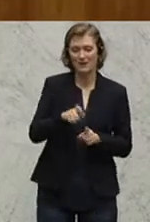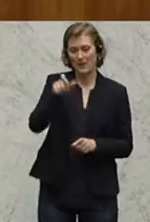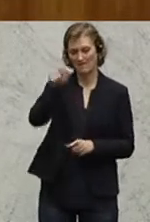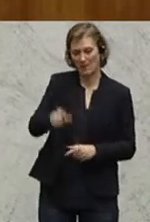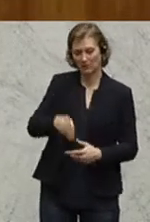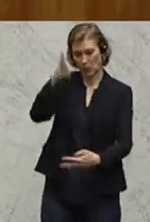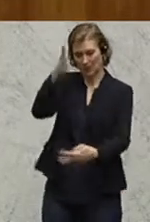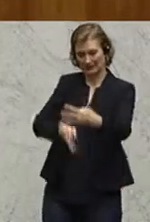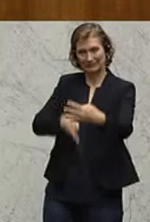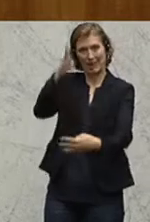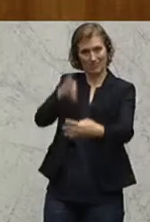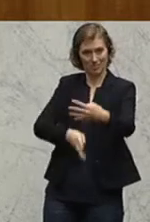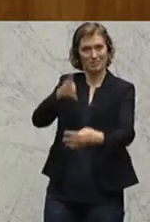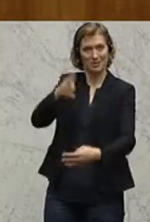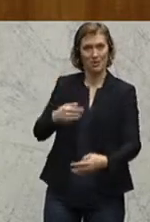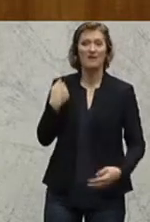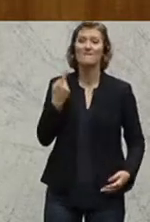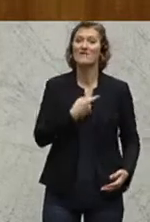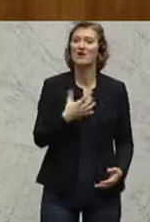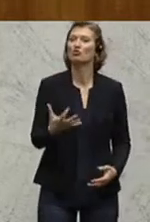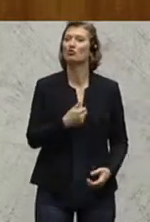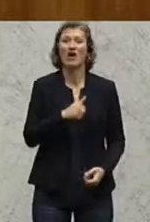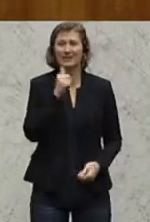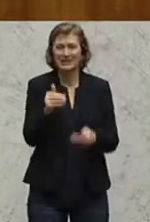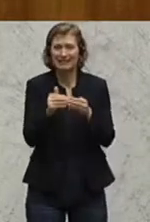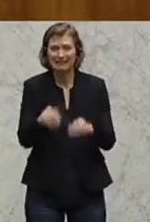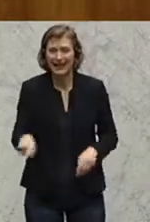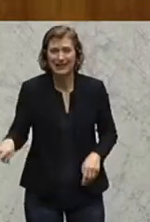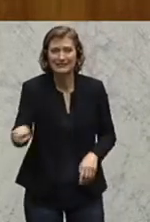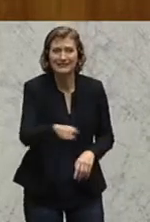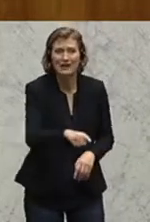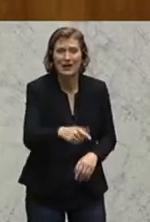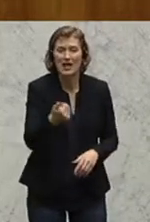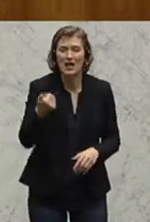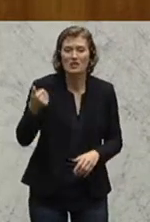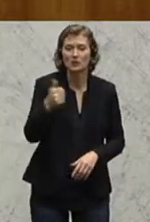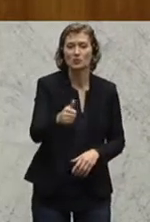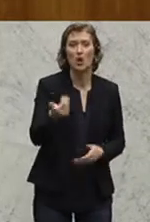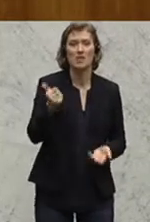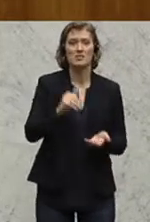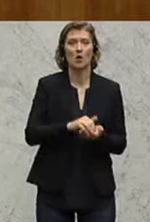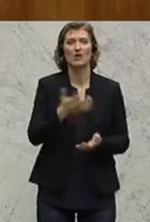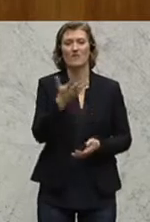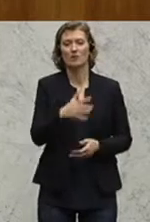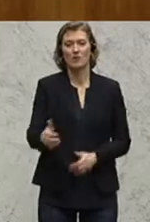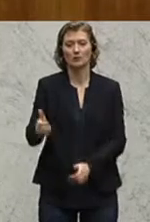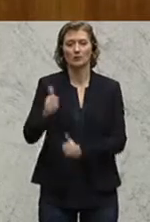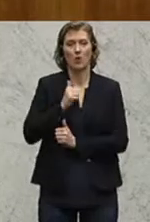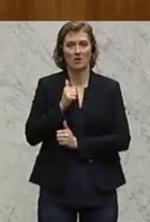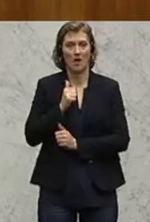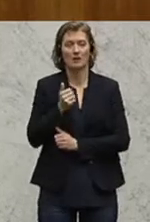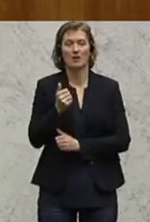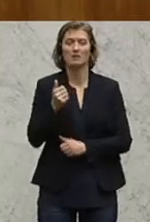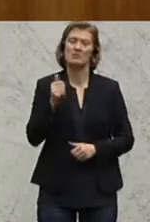Personenscanner zu schicken. Wir schaffen es an der Grenze nicht mit Einsatz von 1.500 Soldaten, mit über 200